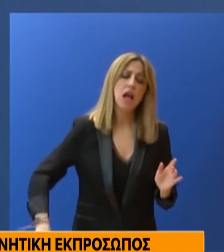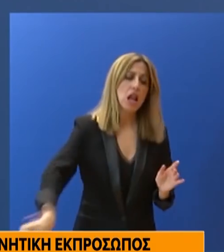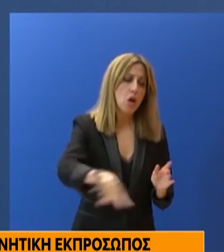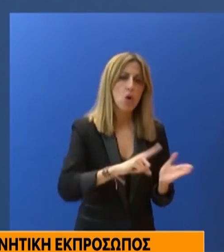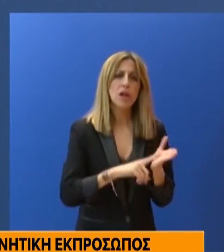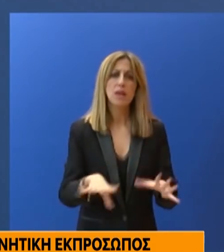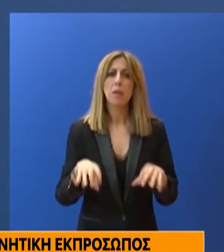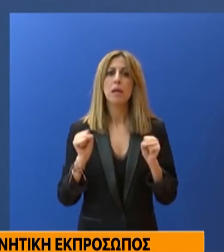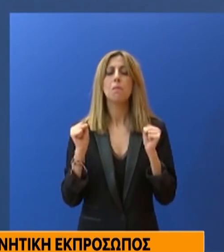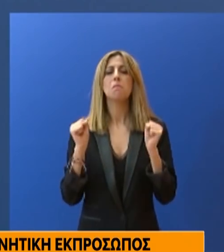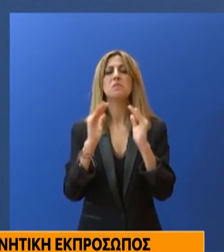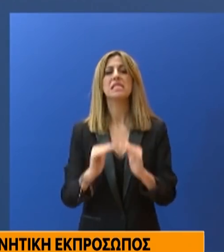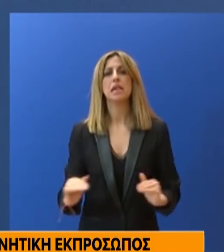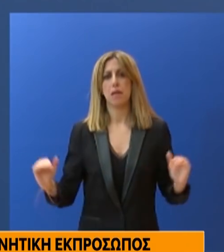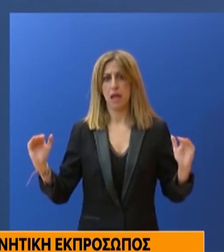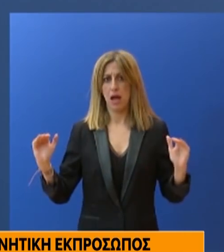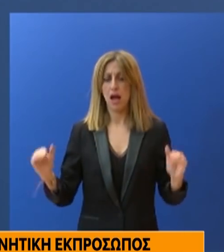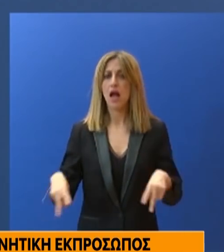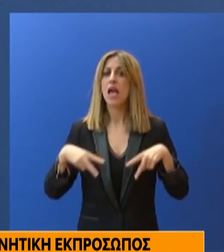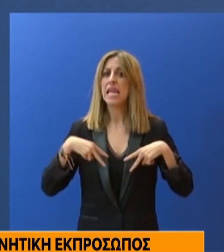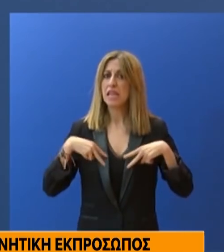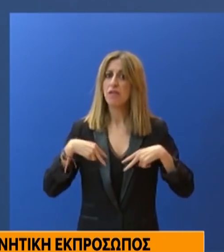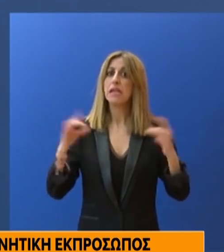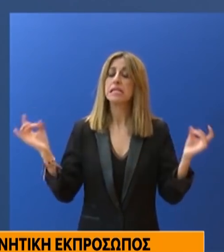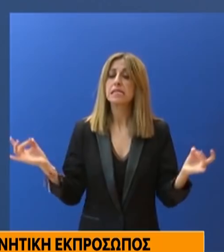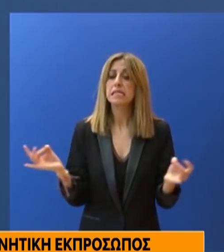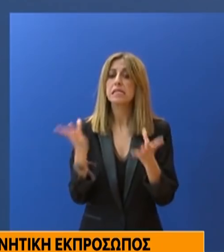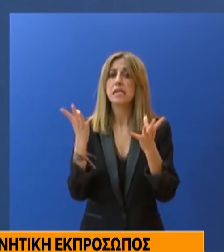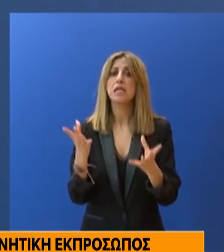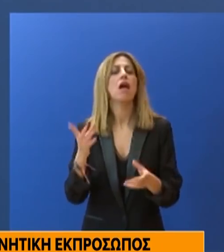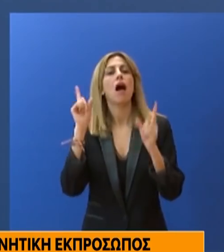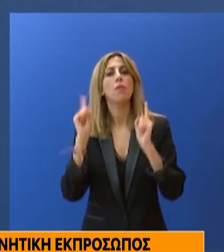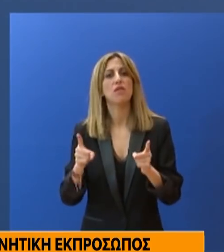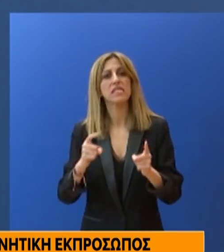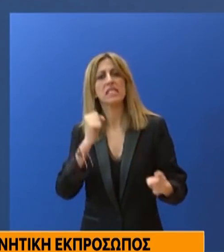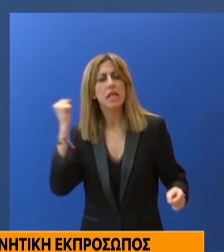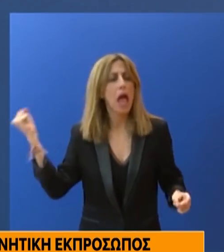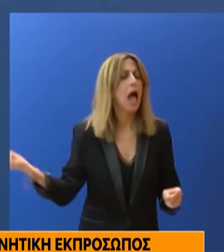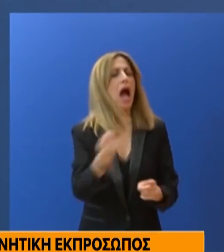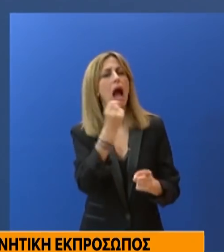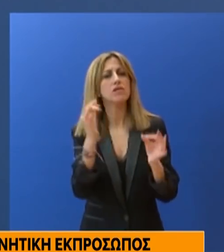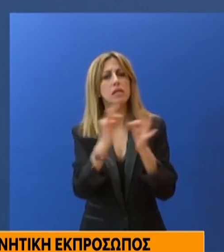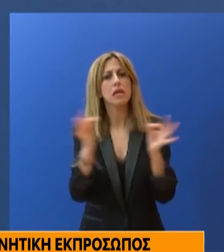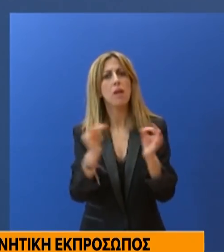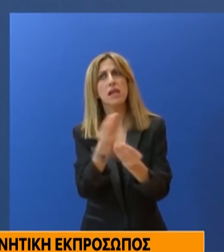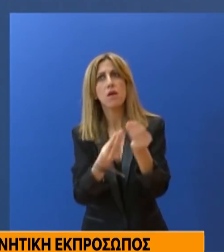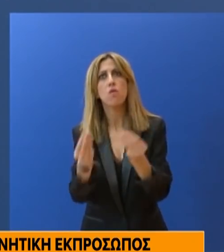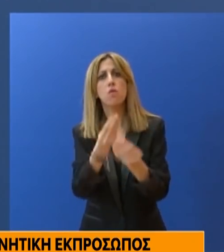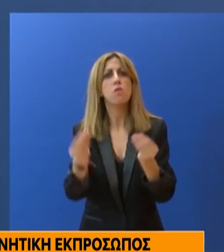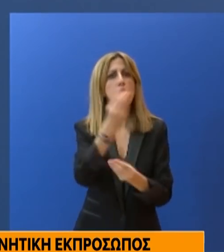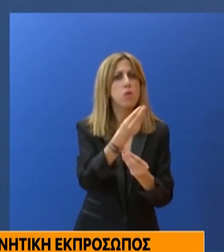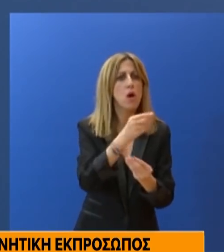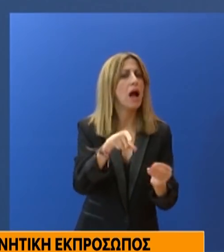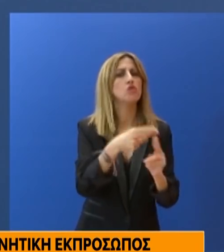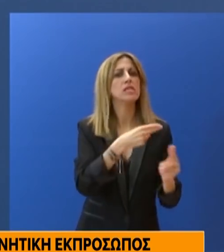Επιπλέον, οποιαδήποτε αυστηροποίηση των μέτρων και αν αποφασιστεί τις επόμενες μέρες, τα σούπερ μάρκετ και τα φαρμακεία δεν θα